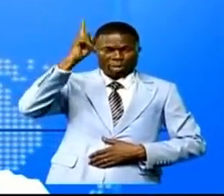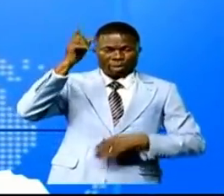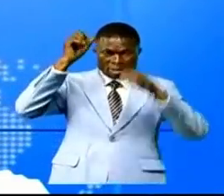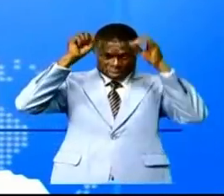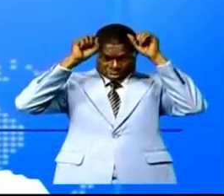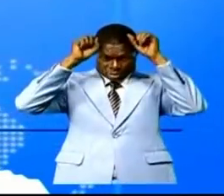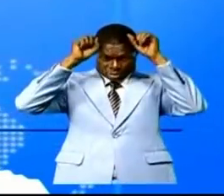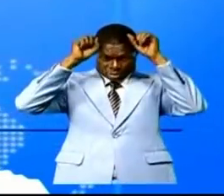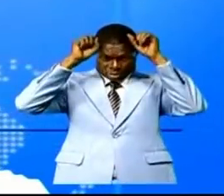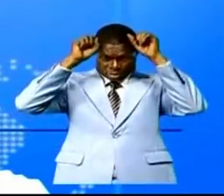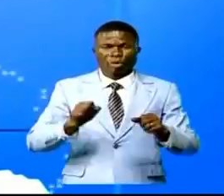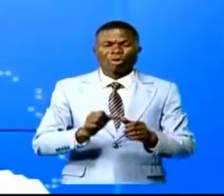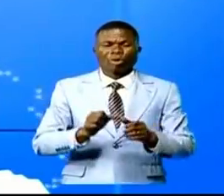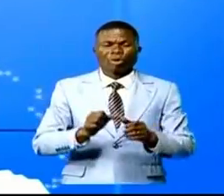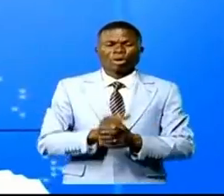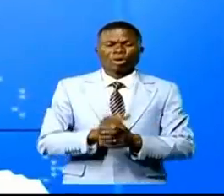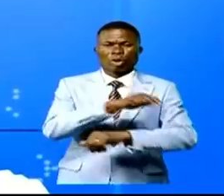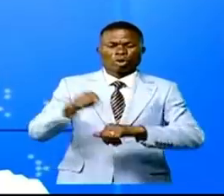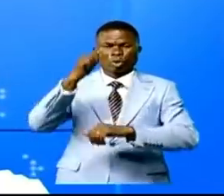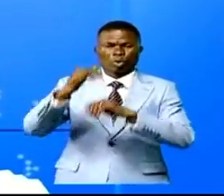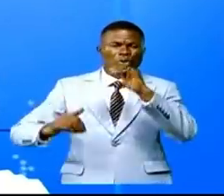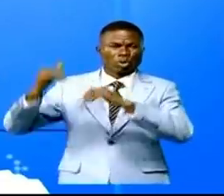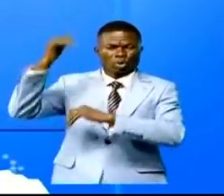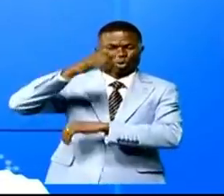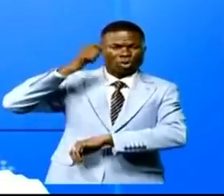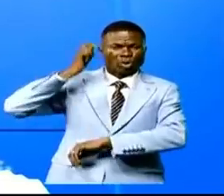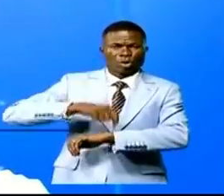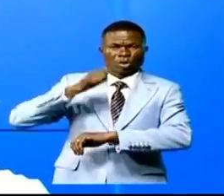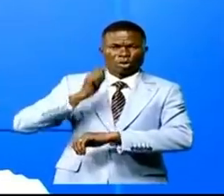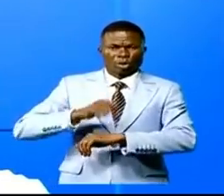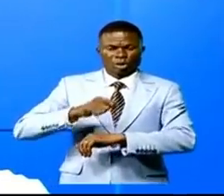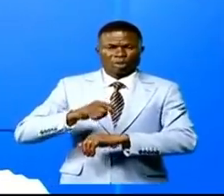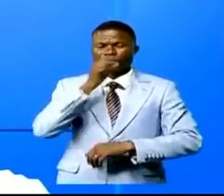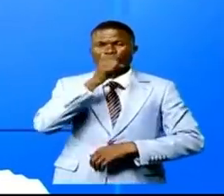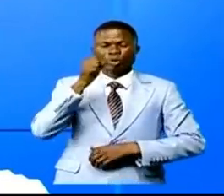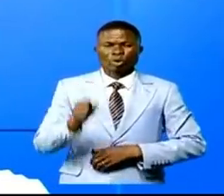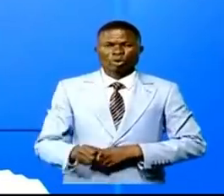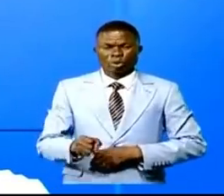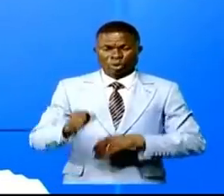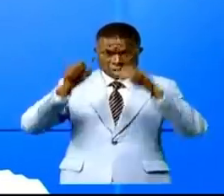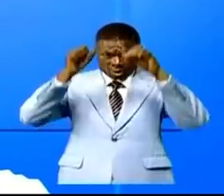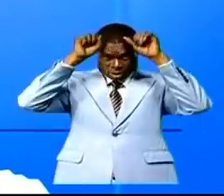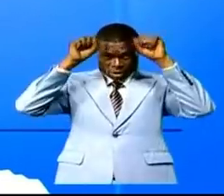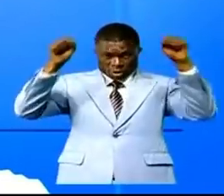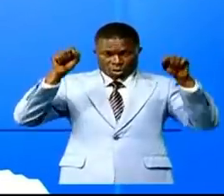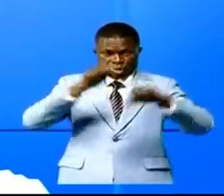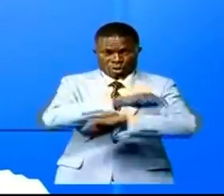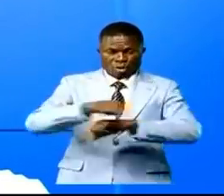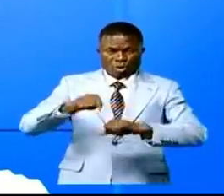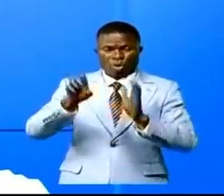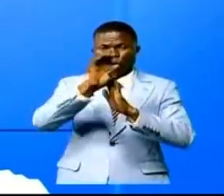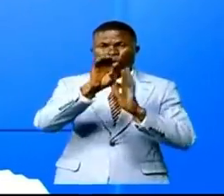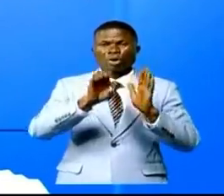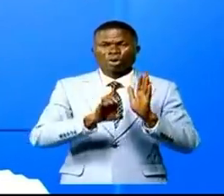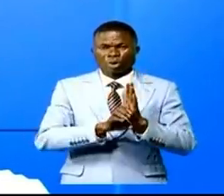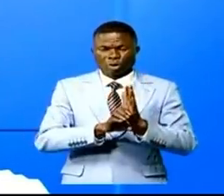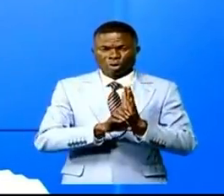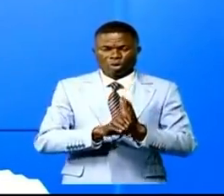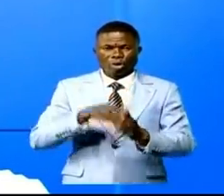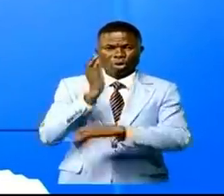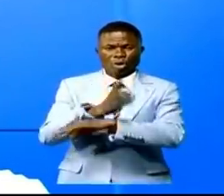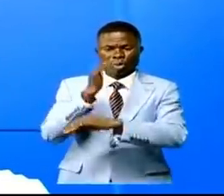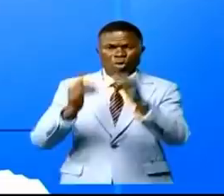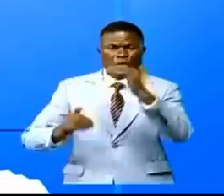émérite de la Cour suprême de justice et ancien président de la Cour constitutionnelle et du Conseil